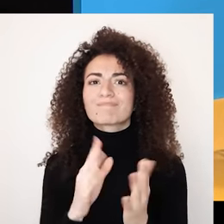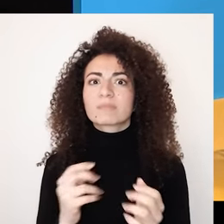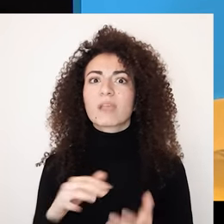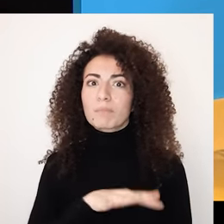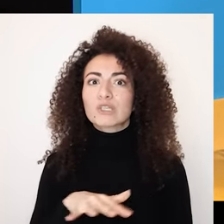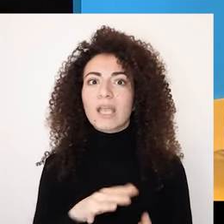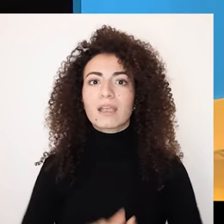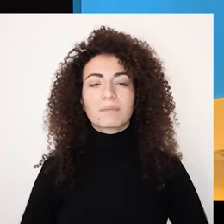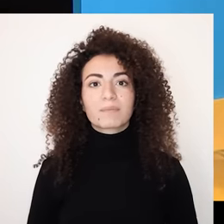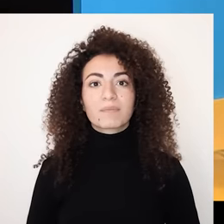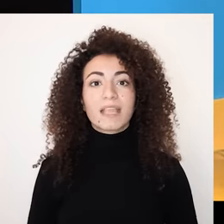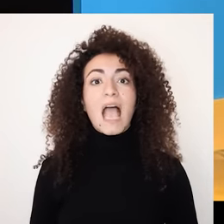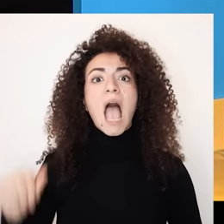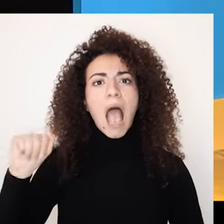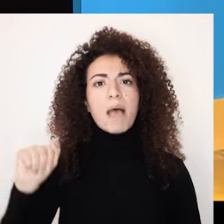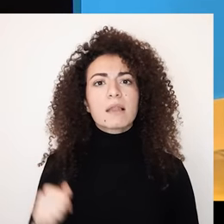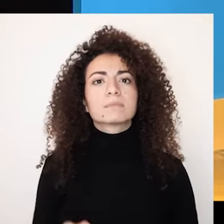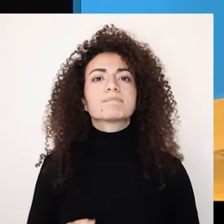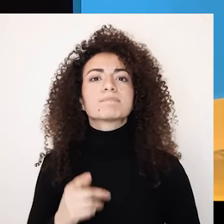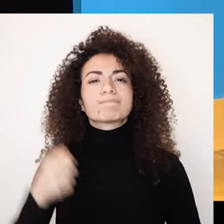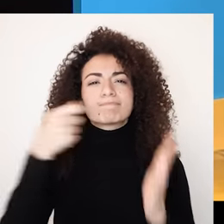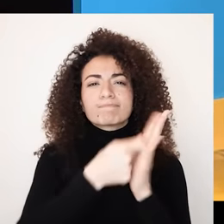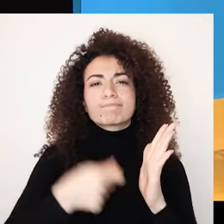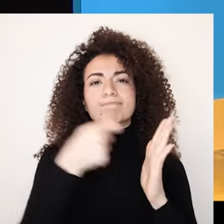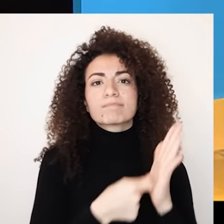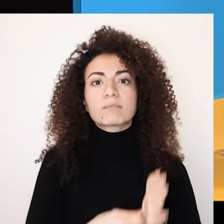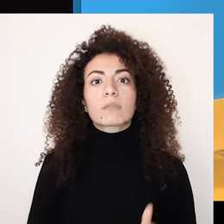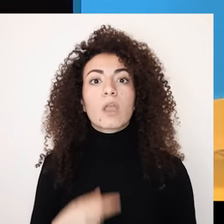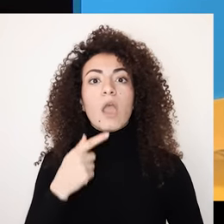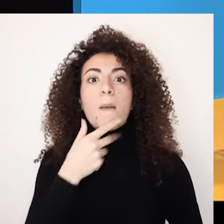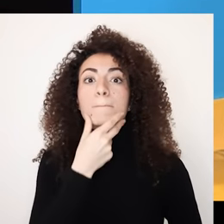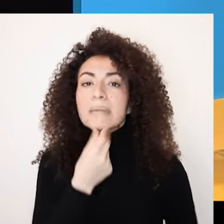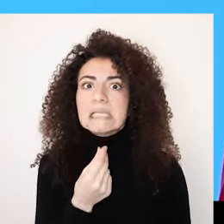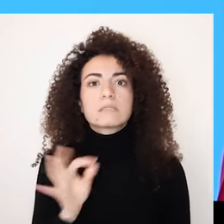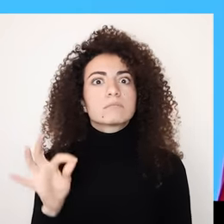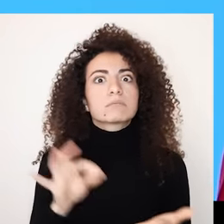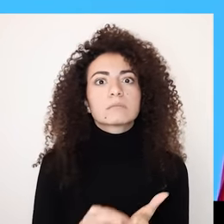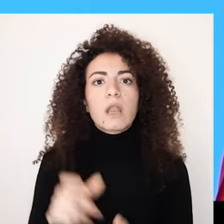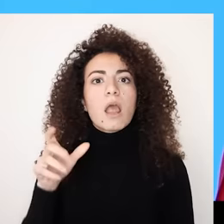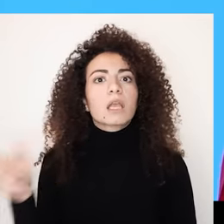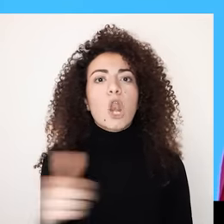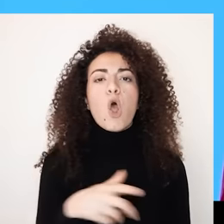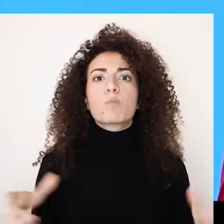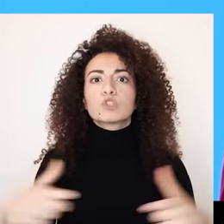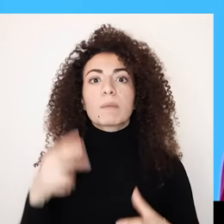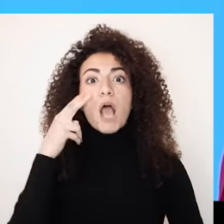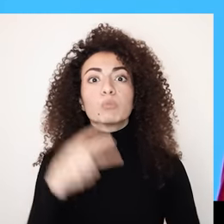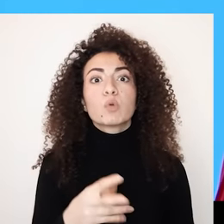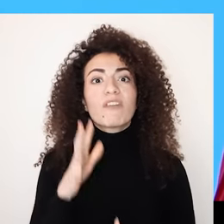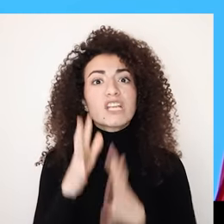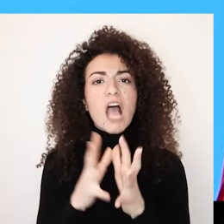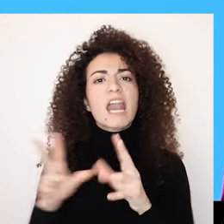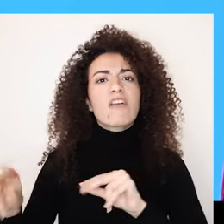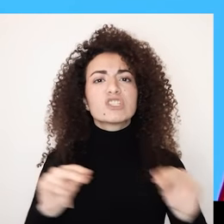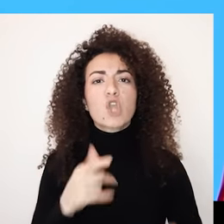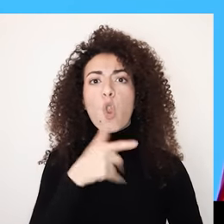طالة لبيتو عملي ليتم الاعتراف لغة الإشارة كلغة أساسية مثل غيرها من اللغات ممكن نكون زيارة هالكتلة من الأحكام